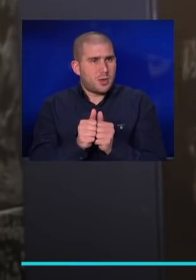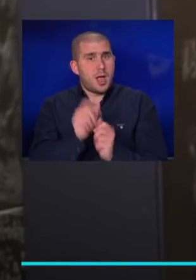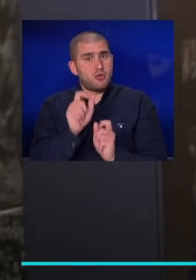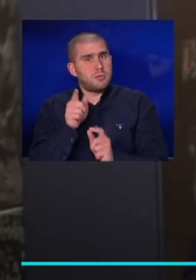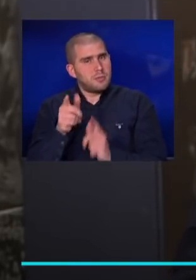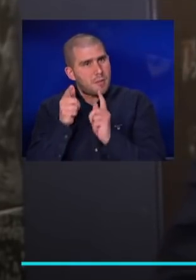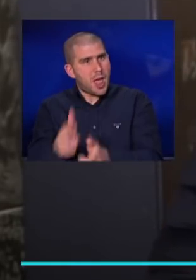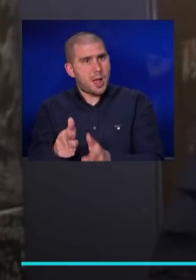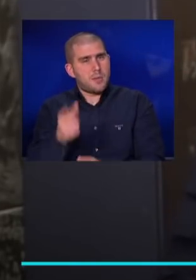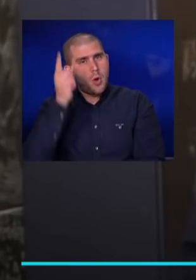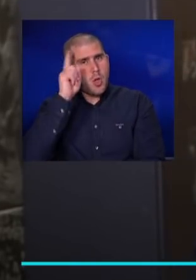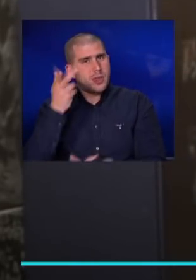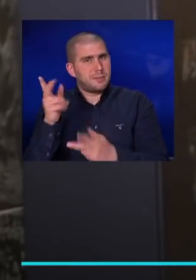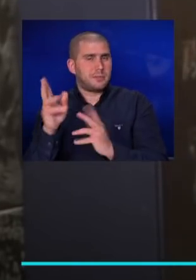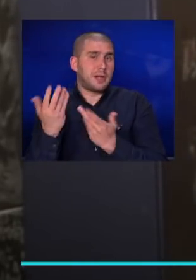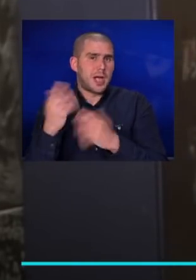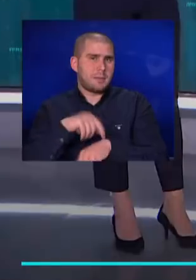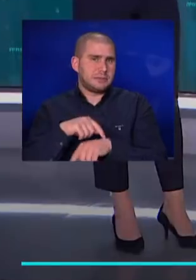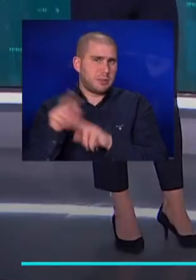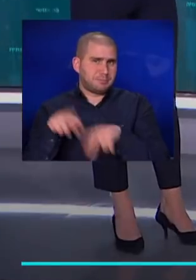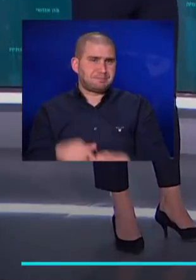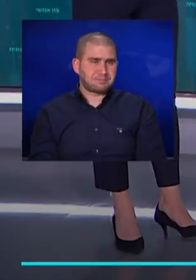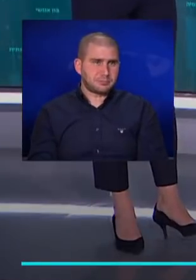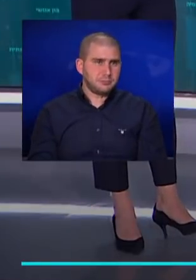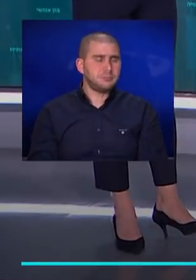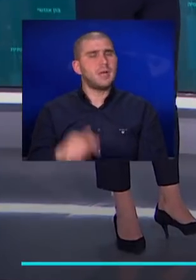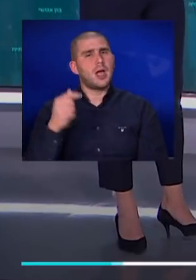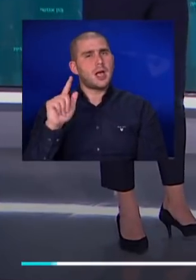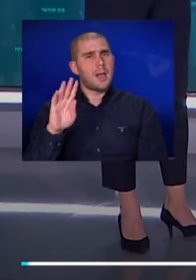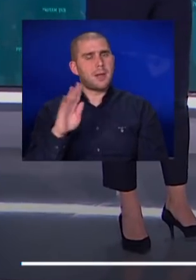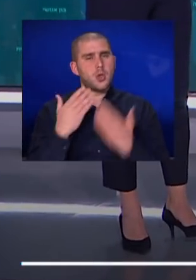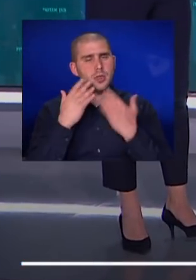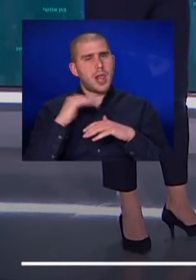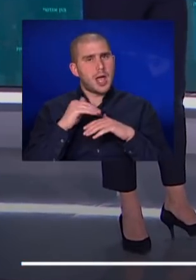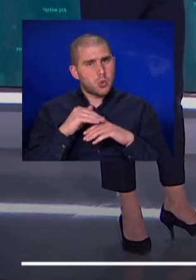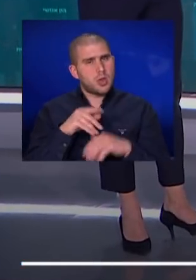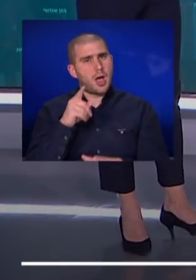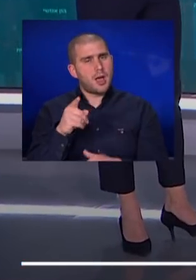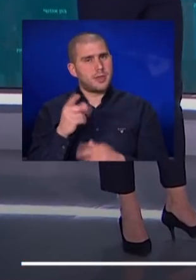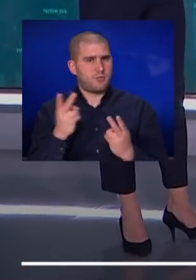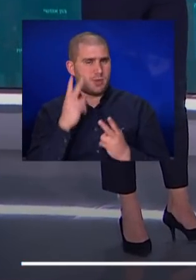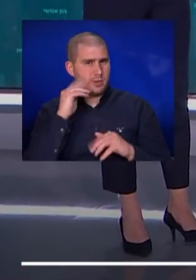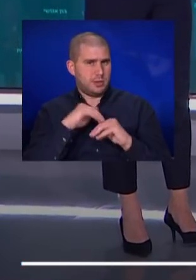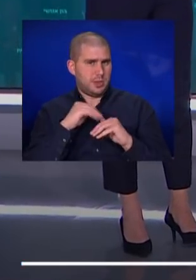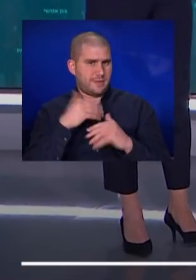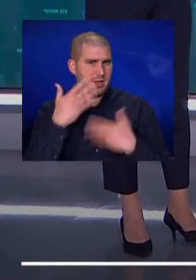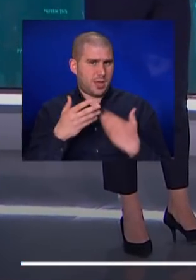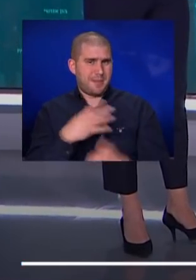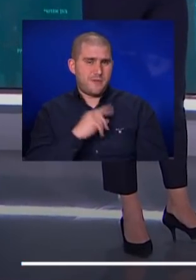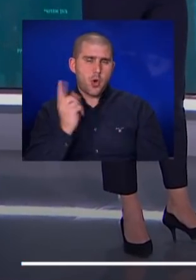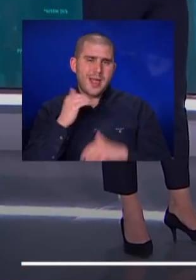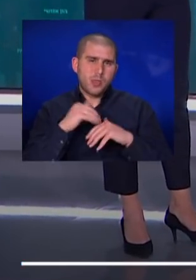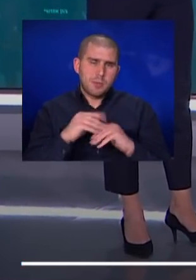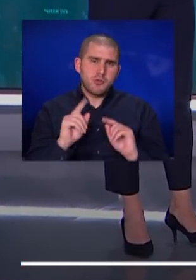להילחם לא ידעו עליך מה זמן. גלברגר, כתבנו תודה על העדכון הזה. אתה כמובן ממשיך לדווח לנו מלביב עם כל העדכונים על